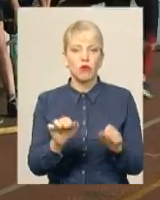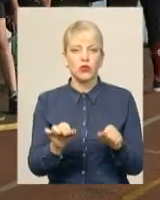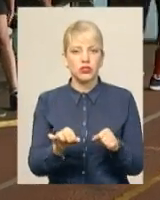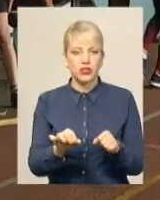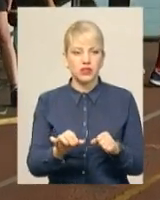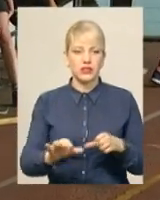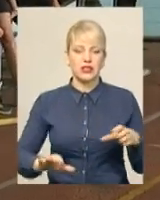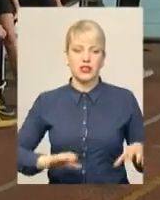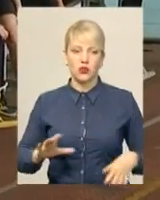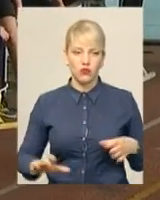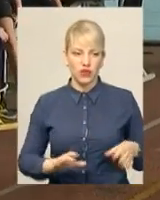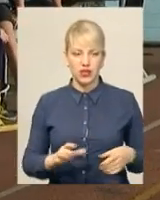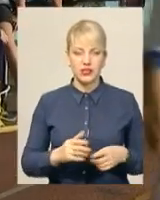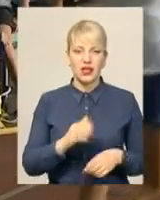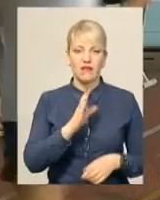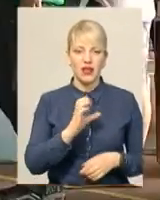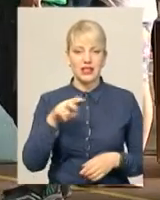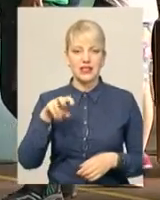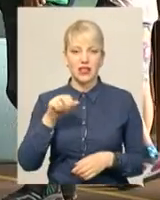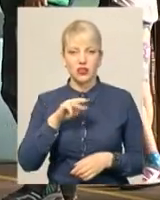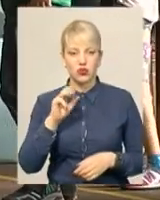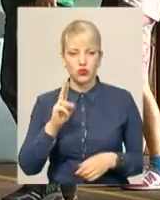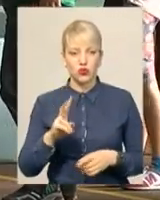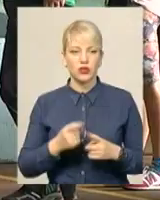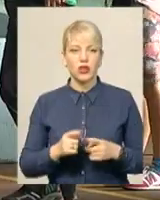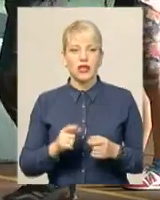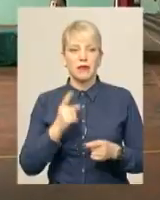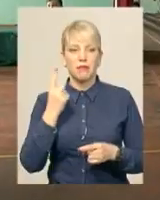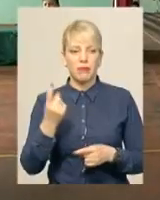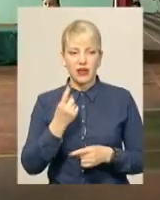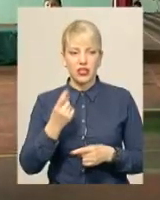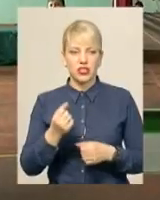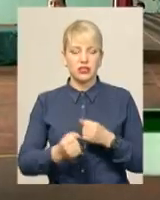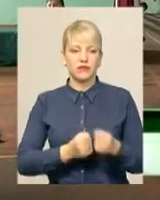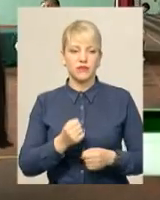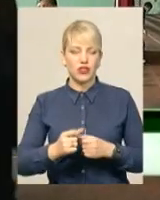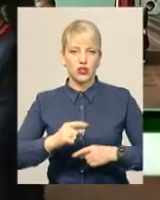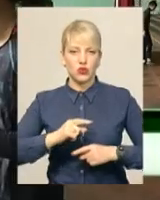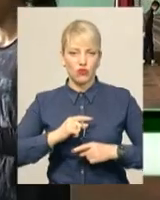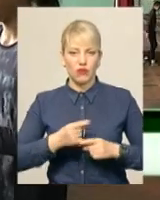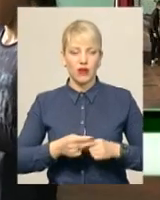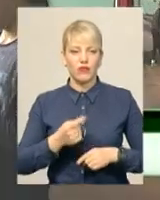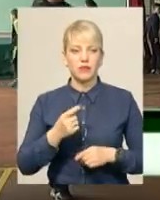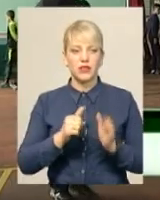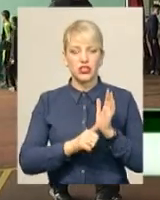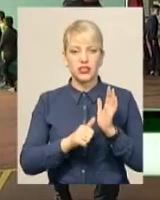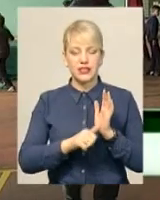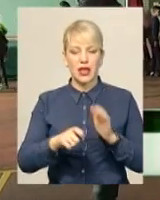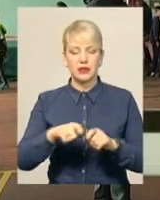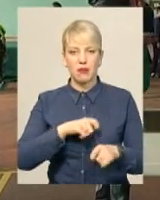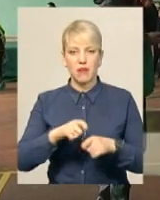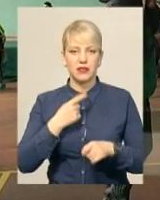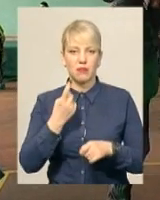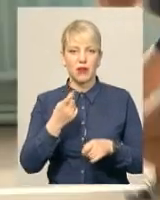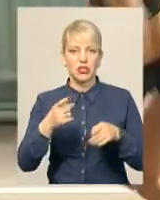майстерність. Як-от Влад Слешчук, юнак першим фінішував на 60-ти метрівці. На 60 метрів перше місце. Так, я впевнений,